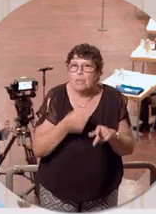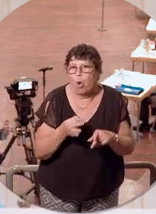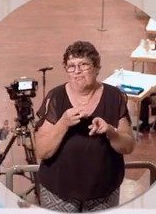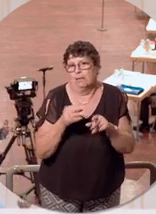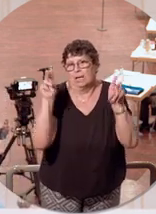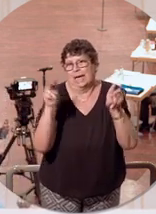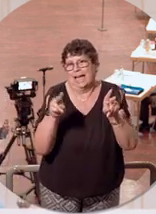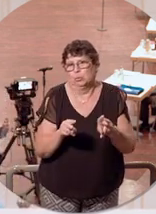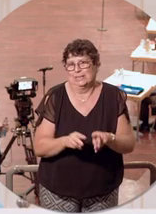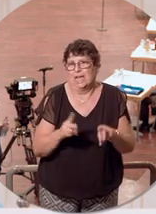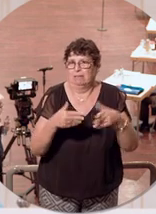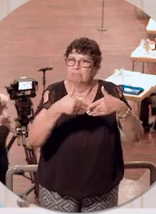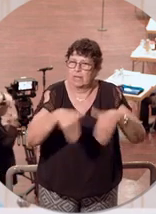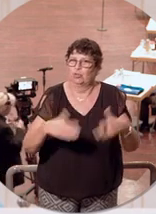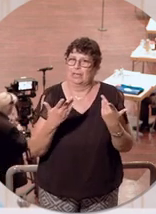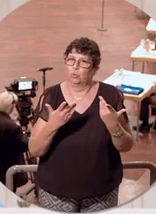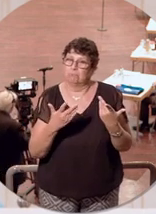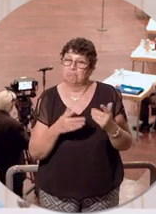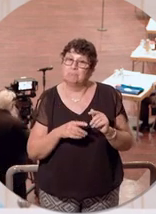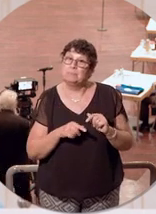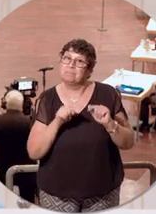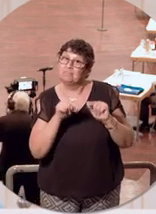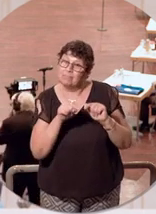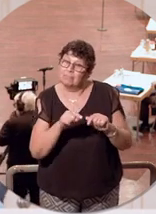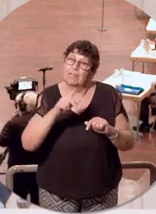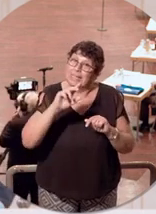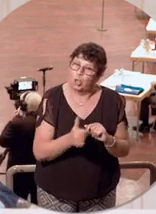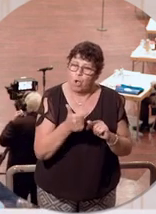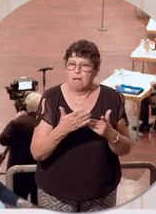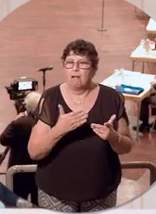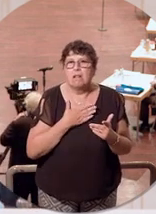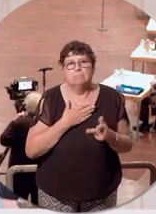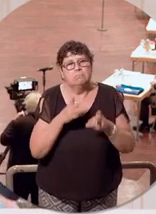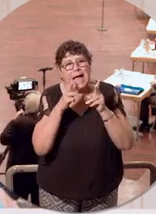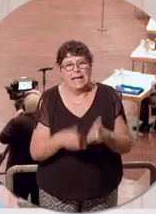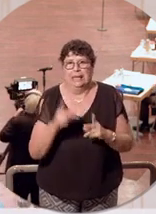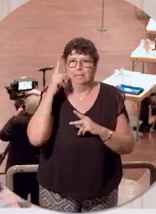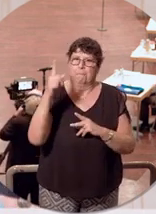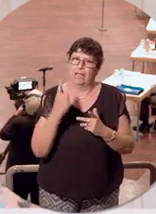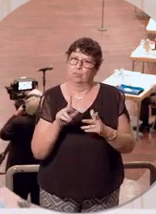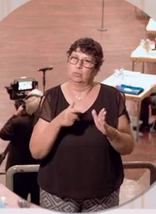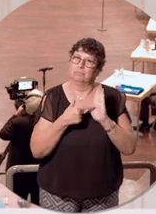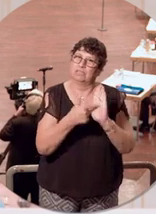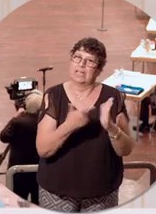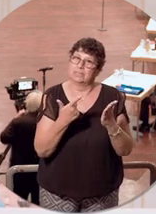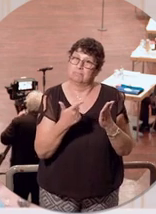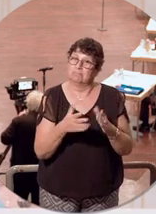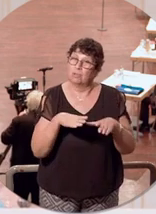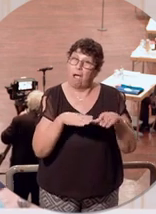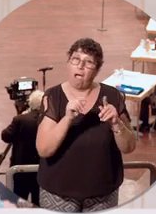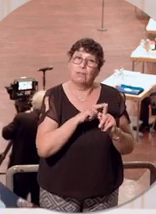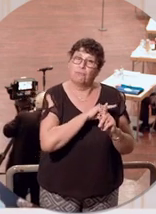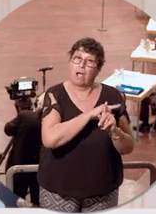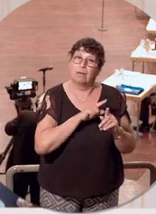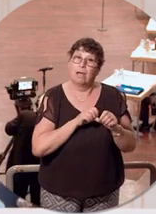reduzieren. Meine Damen und Herren, ich will an dieser Stelle nochmals unsere Rechtsauffassung in diesem Punkt darlegen. Wir waren von Beginn der